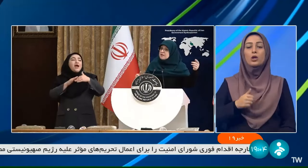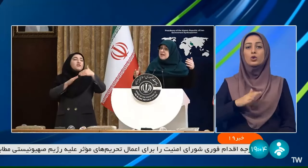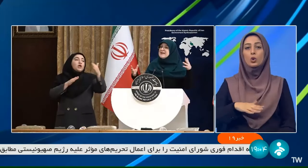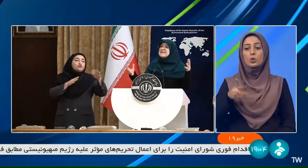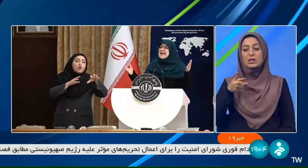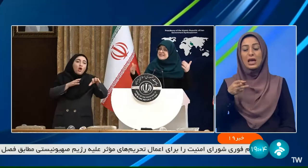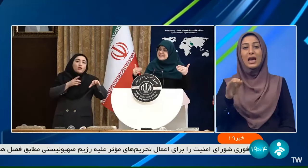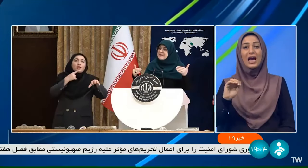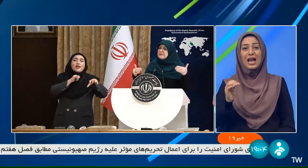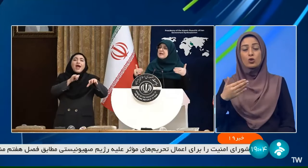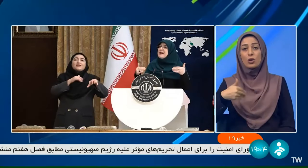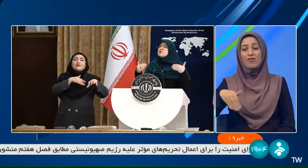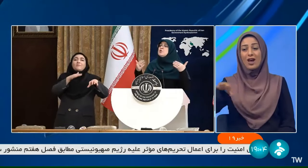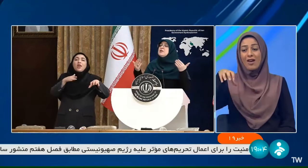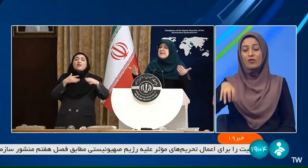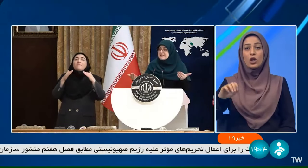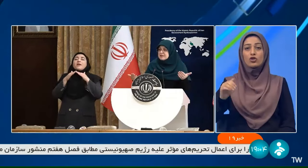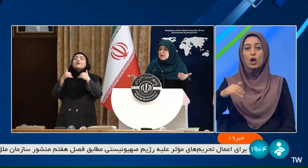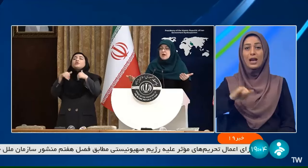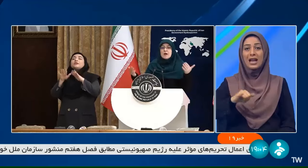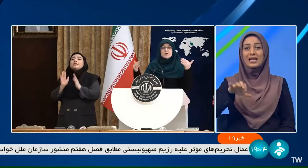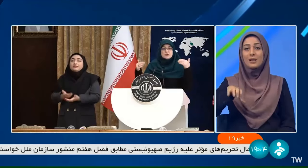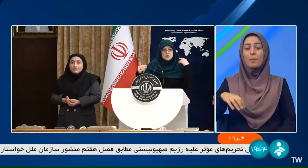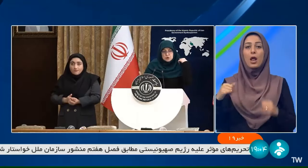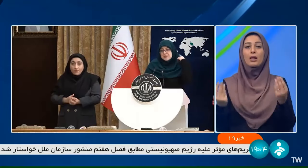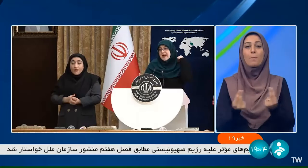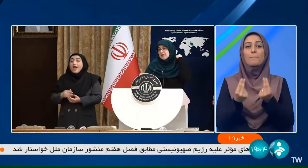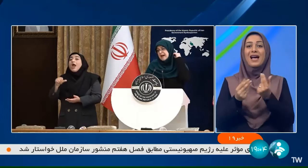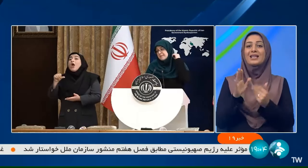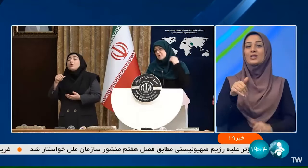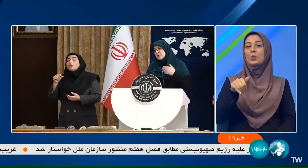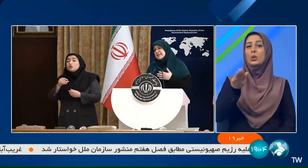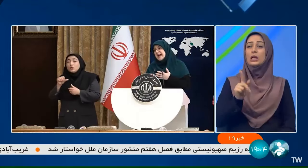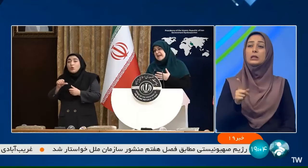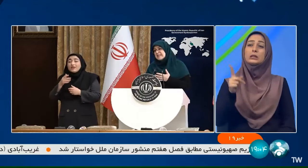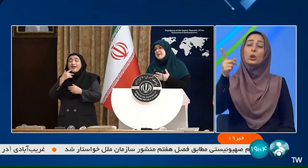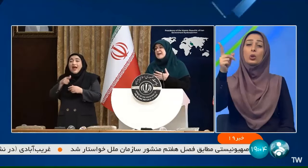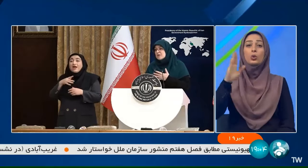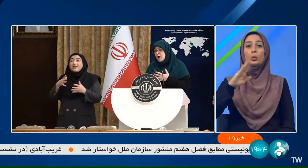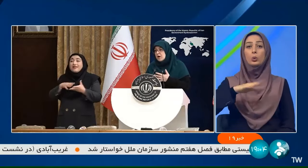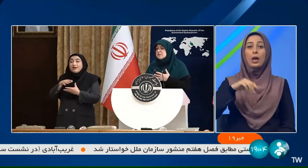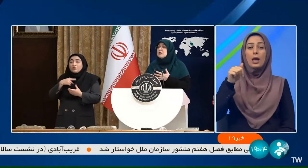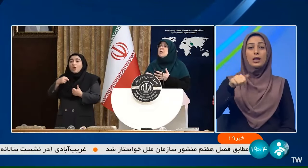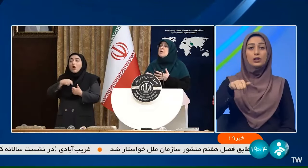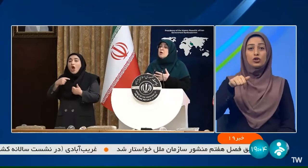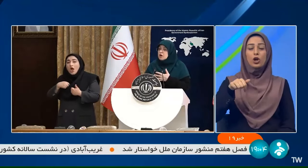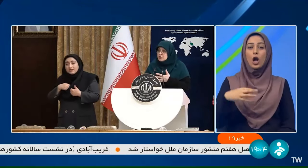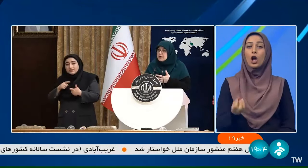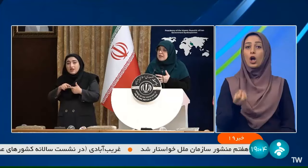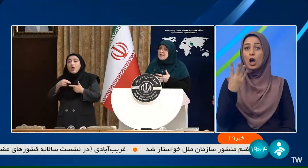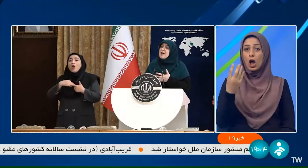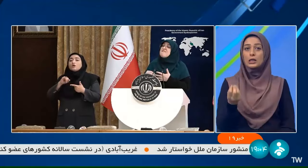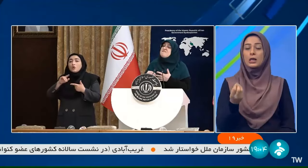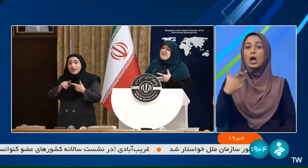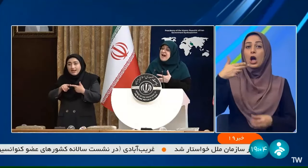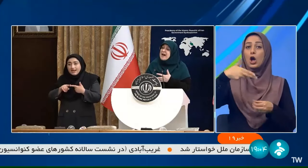جاهایی که نزدیک مناطق مسکونی نیست سختی که الان تحمیل شده ترکیبی از گاز گاز